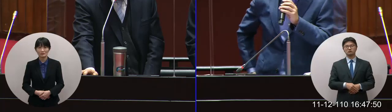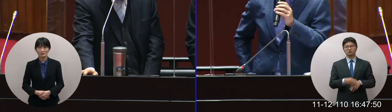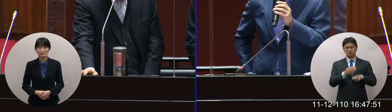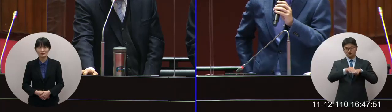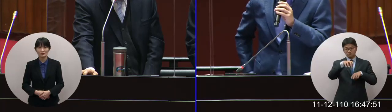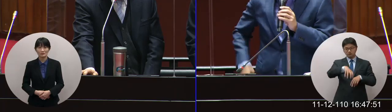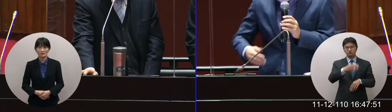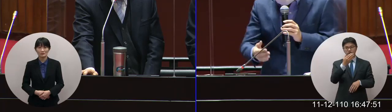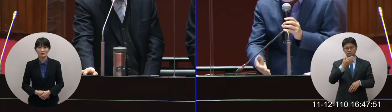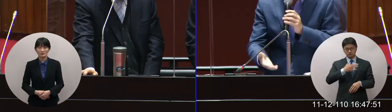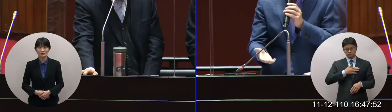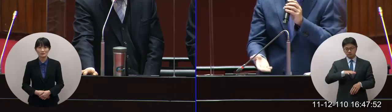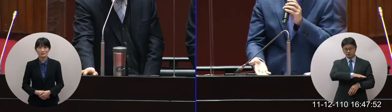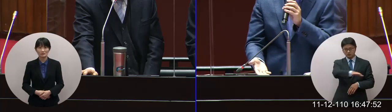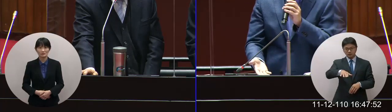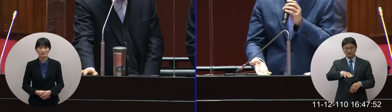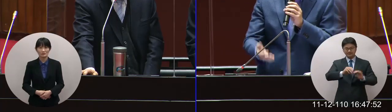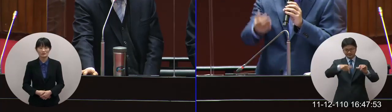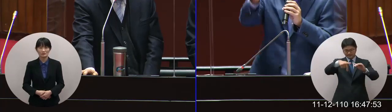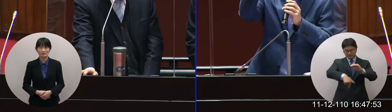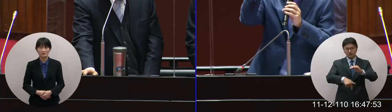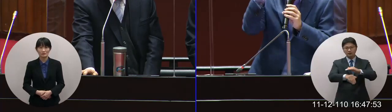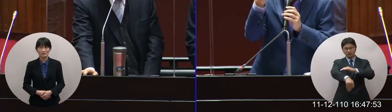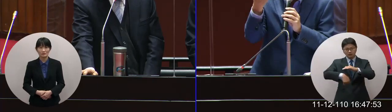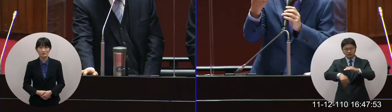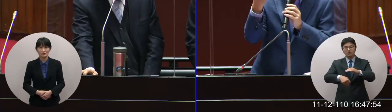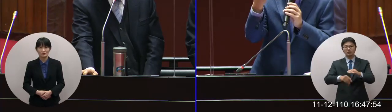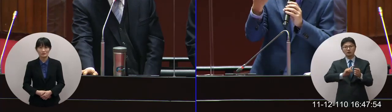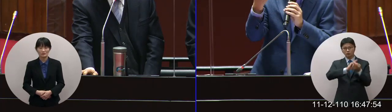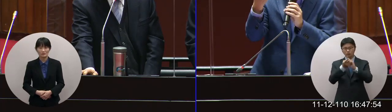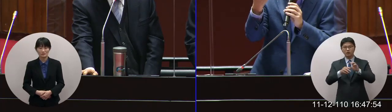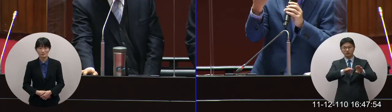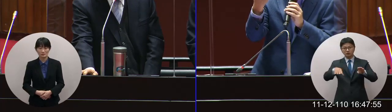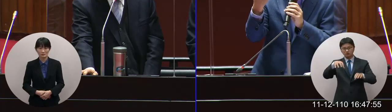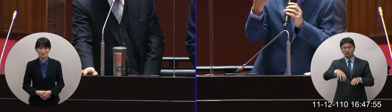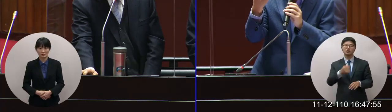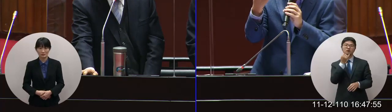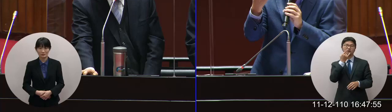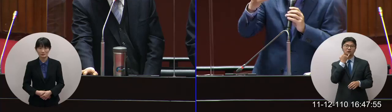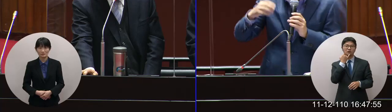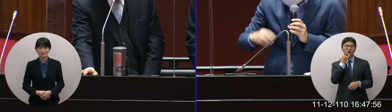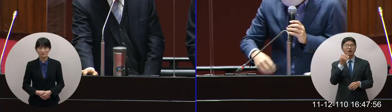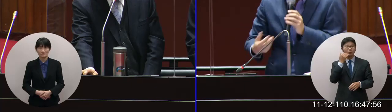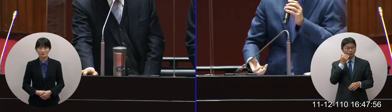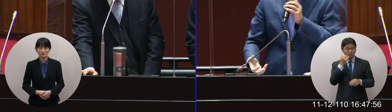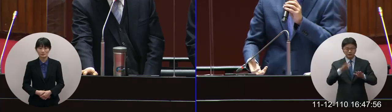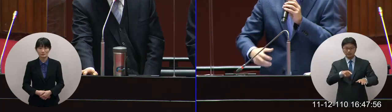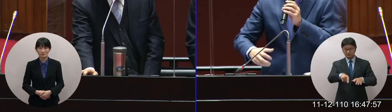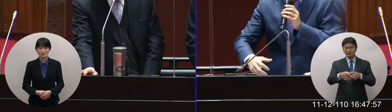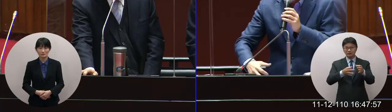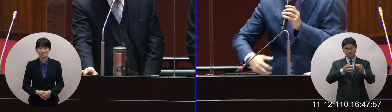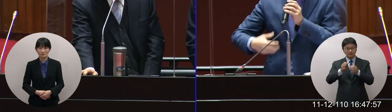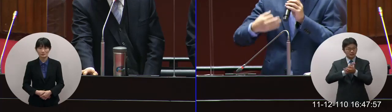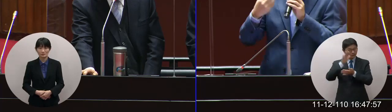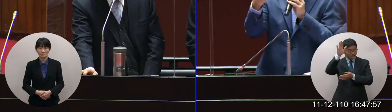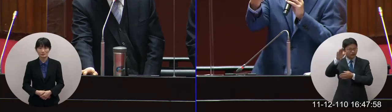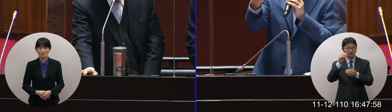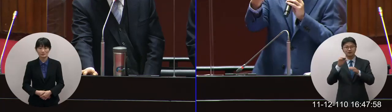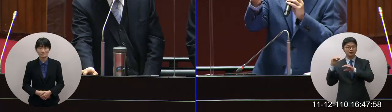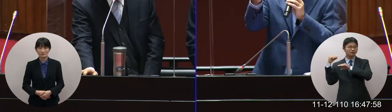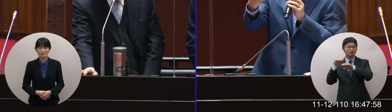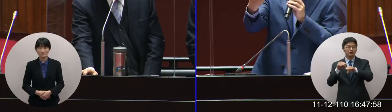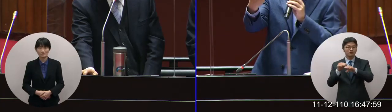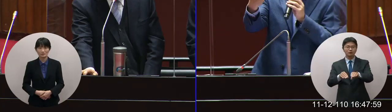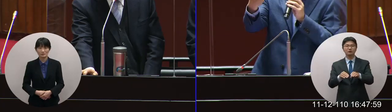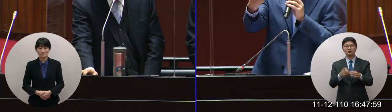這樣怎麼可以啊他的商業空間假設要三千輛停車位我未來的發展我也要一